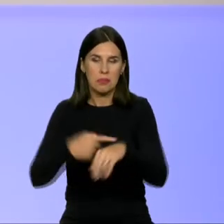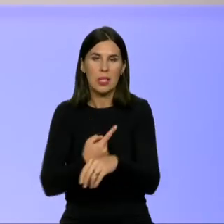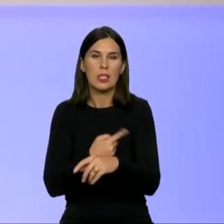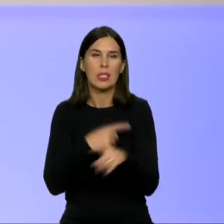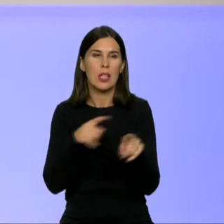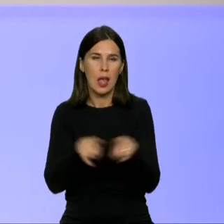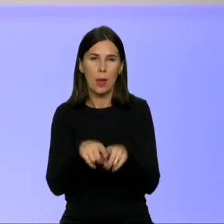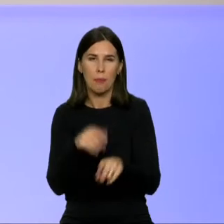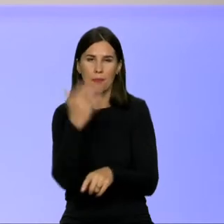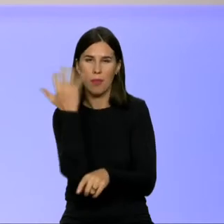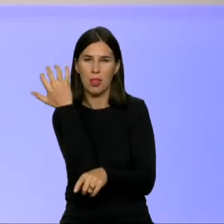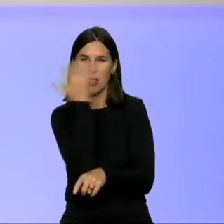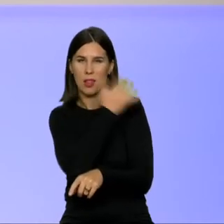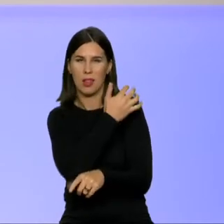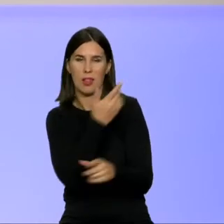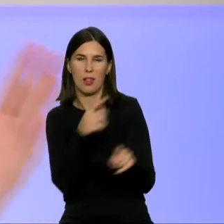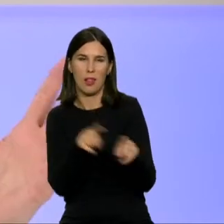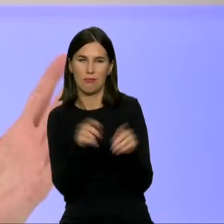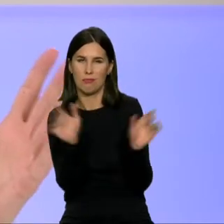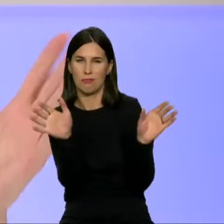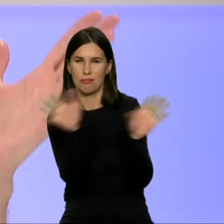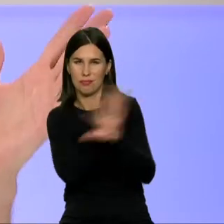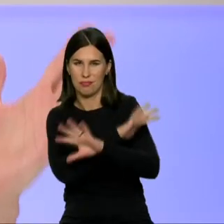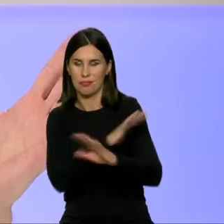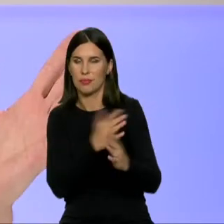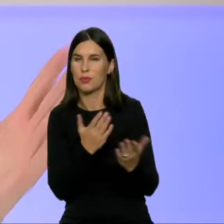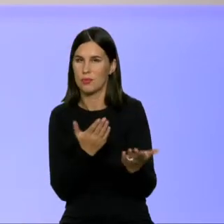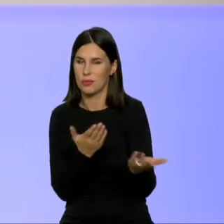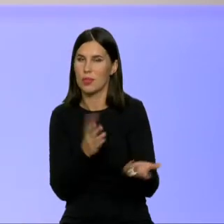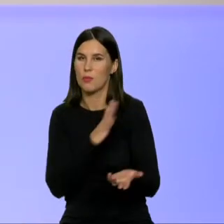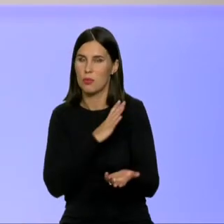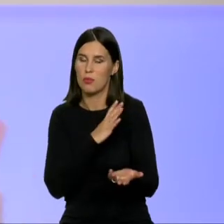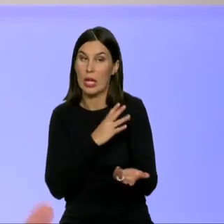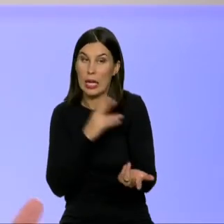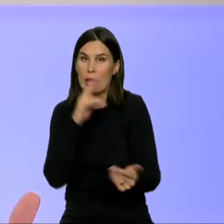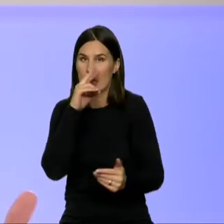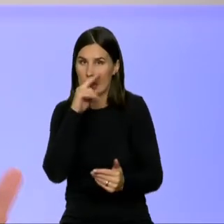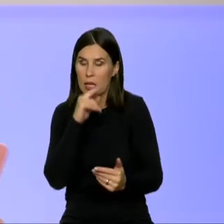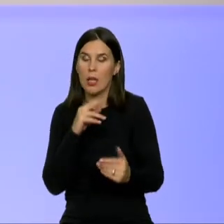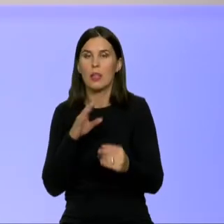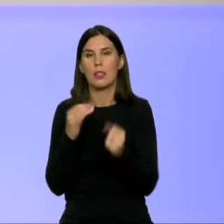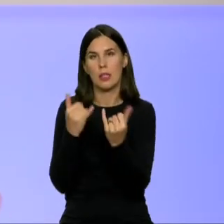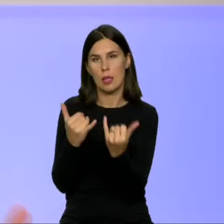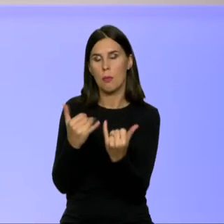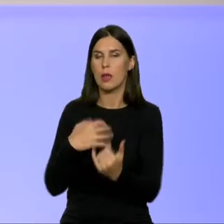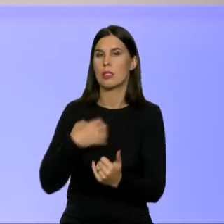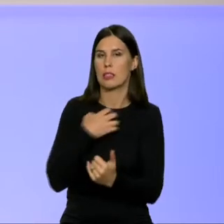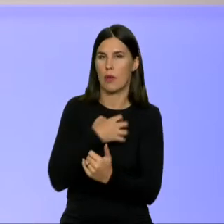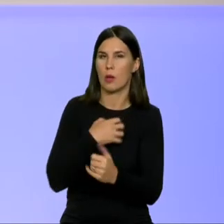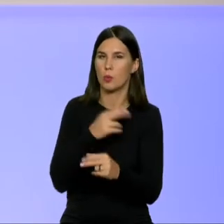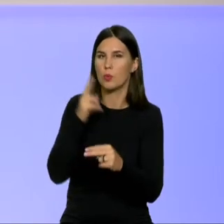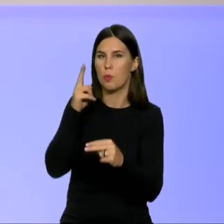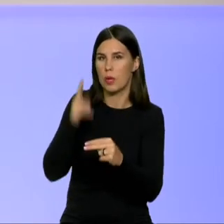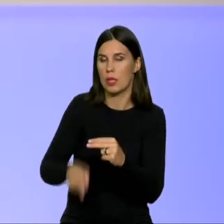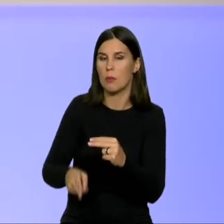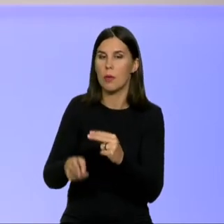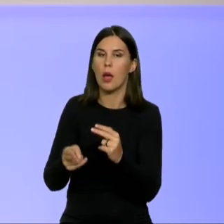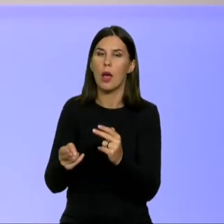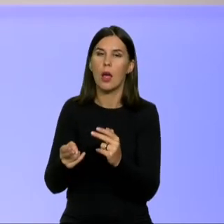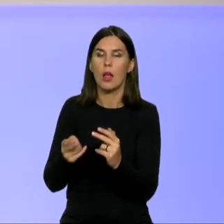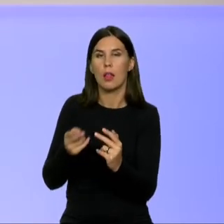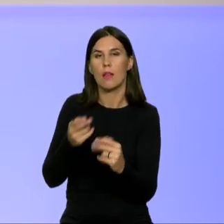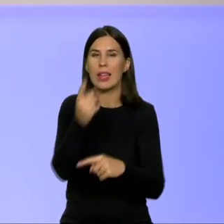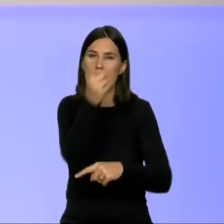bangos, energetinio karo, kuris gali tiesiog nušluoti pusę Lietuvos pramonės. Taigi labai svarbu sprendimas yra kompensuoti dalį